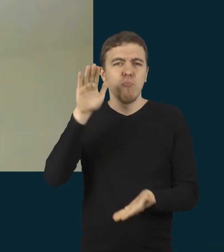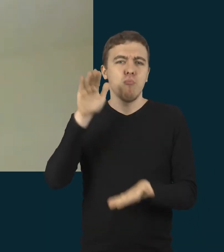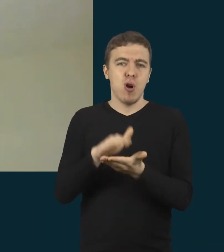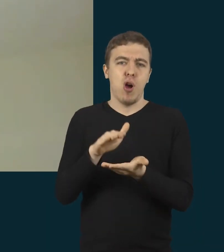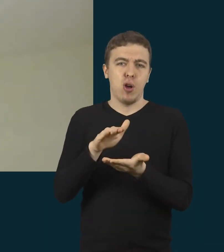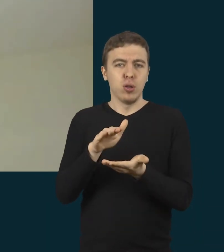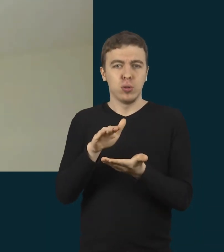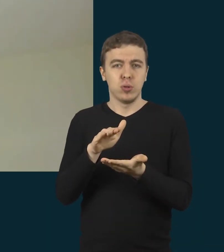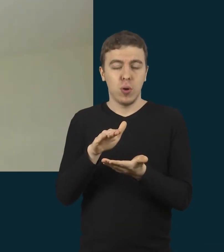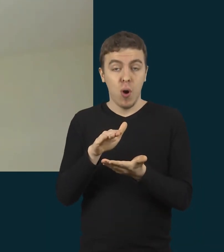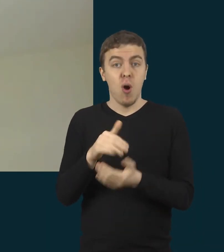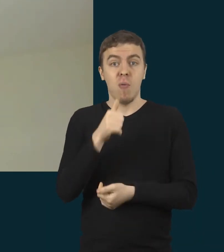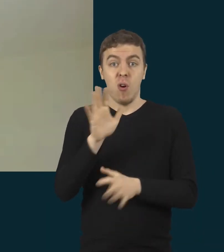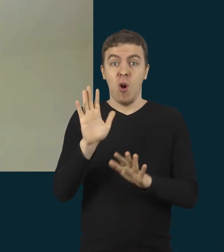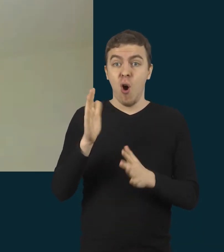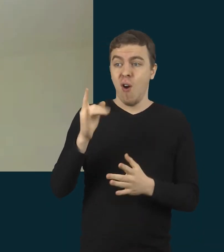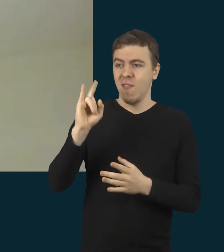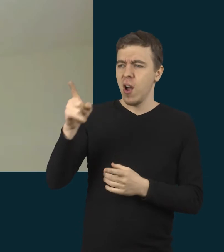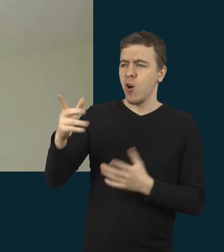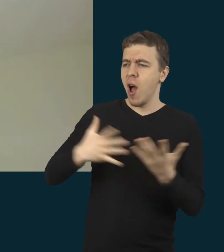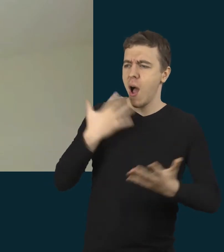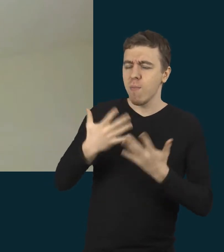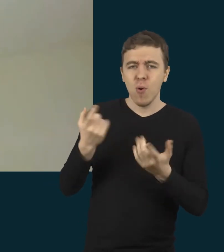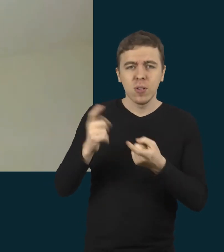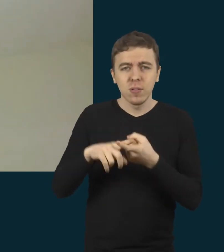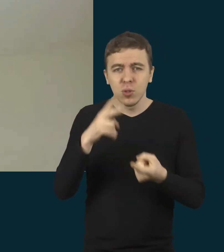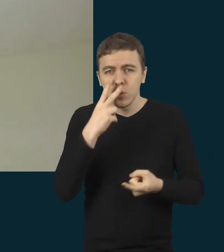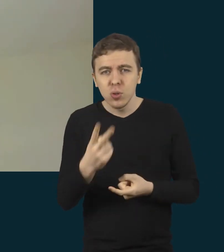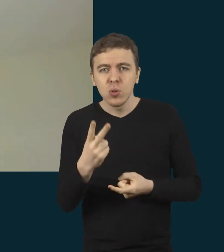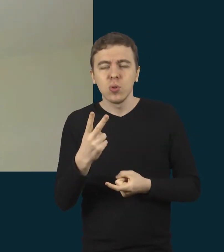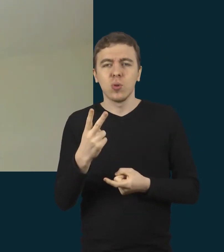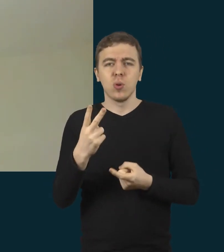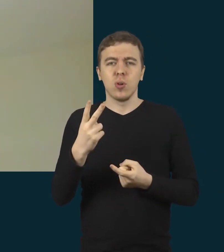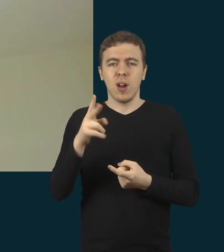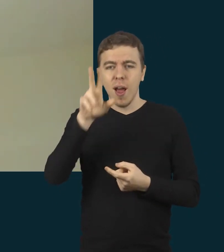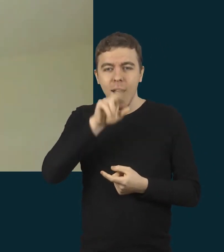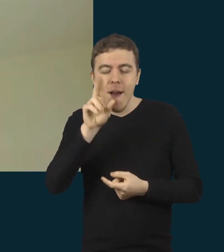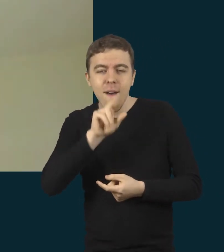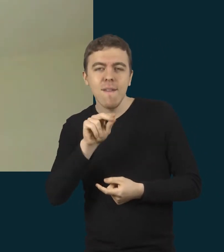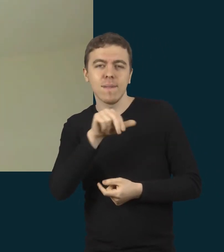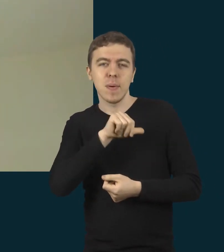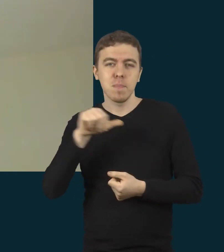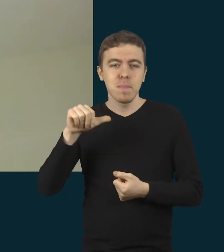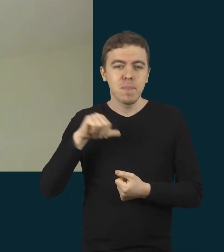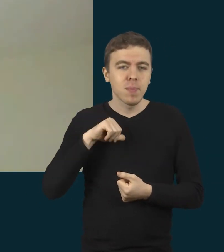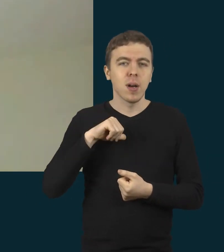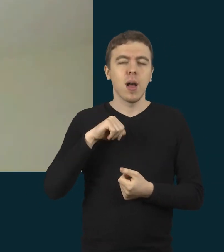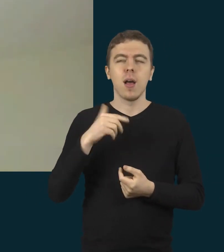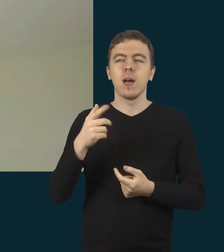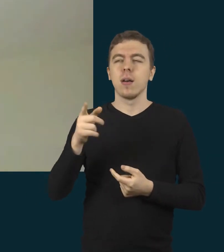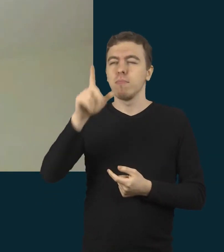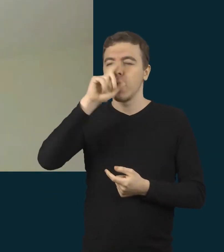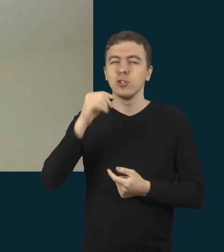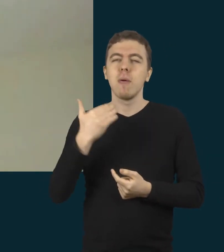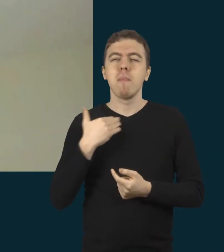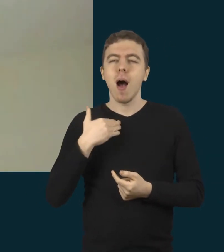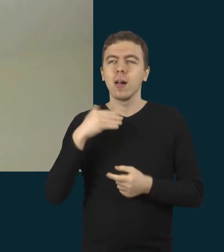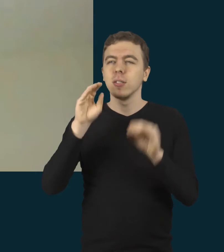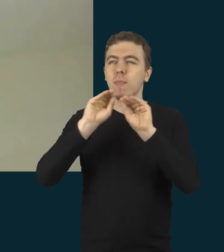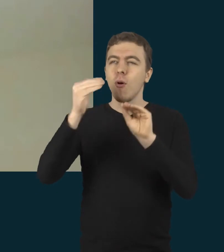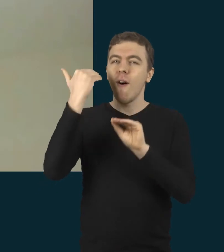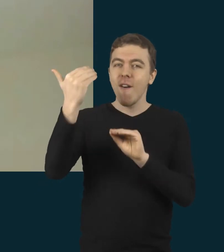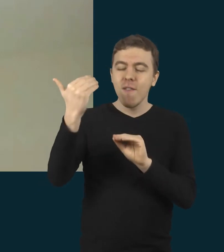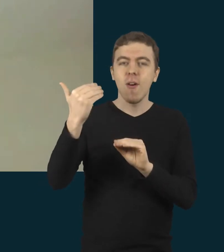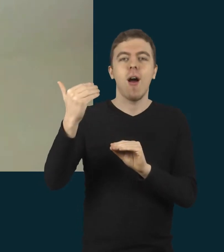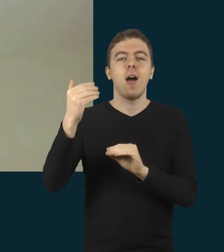tada, kai tu girdi vaikų emociją, kai vaikas girdi pažįstamą valstą, jis tada visok supranta,